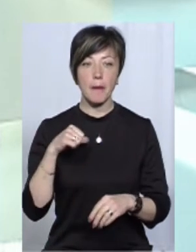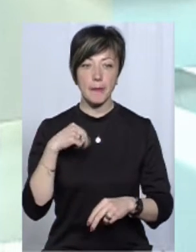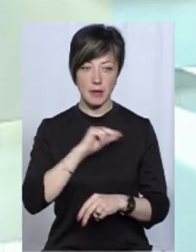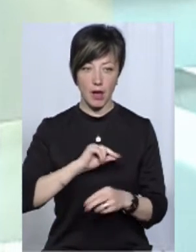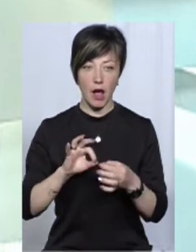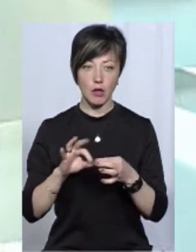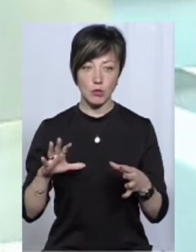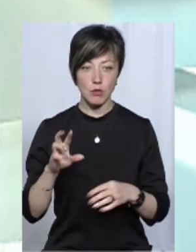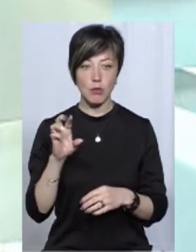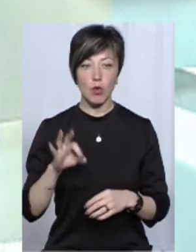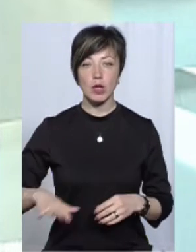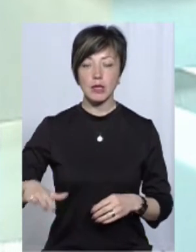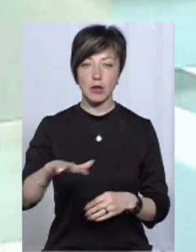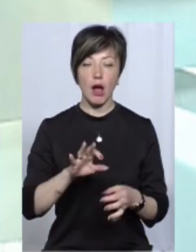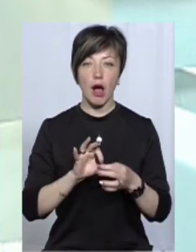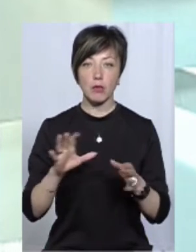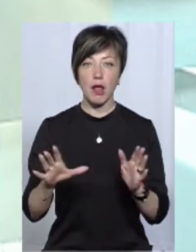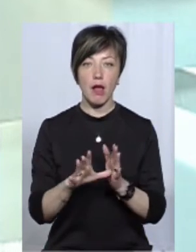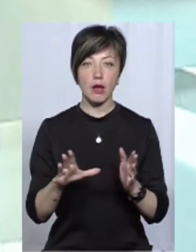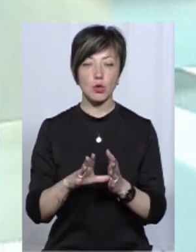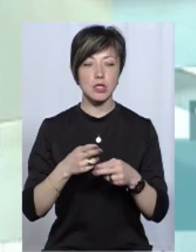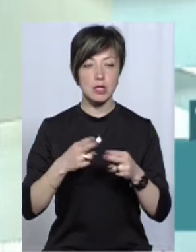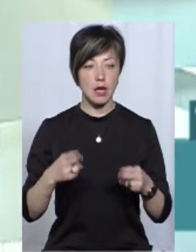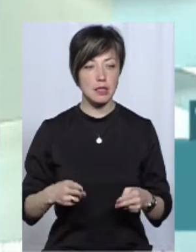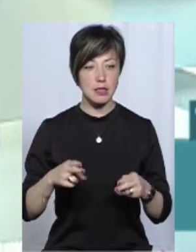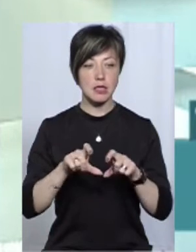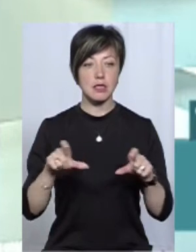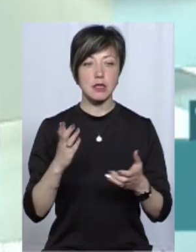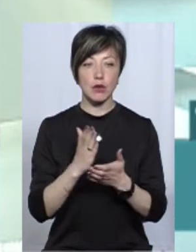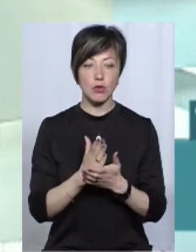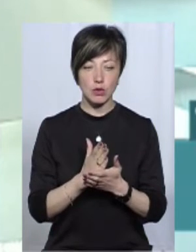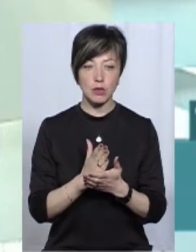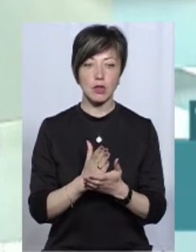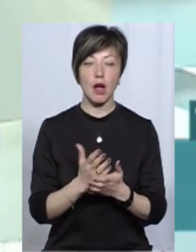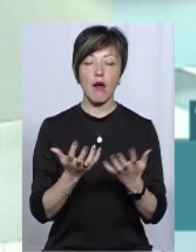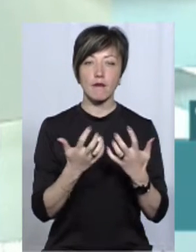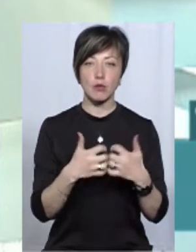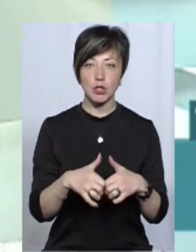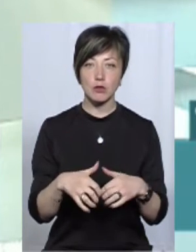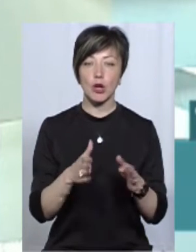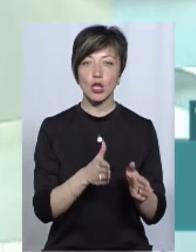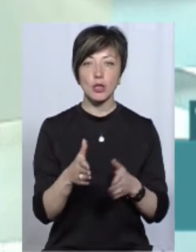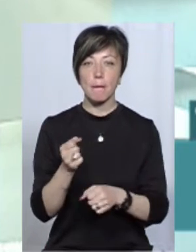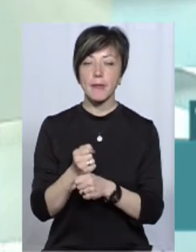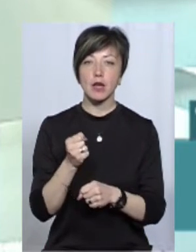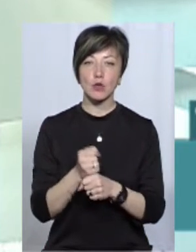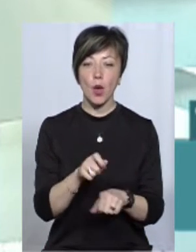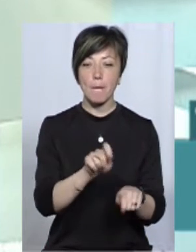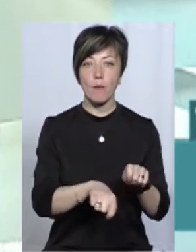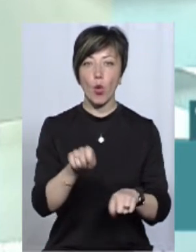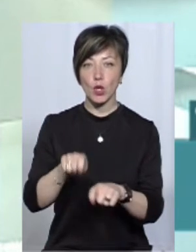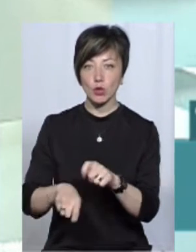атомщики. Тому що на території атомної електростанції знаходиться і в автоматичному режимі працює система